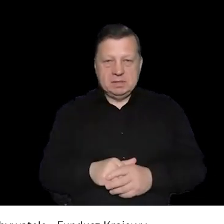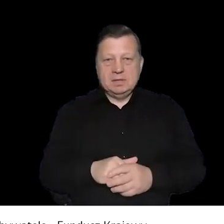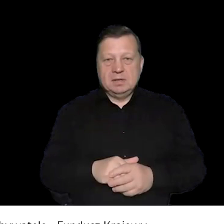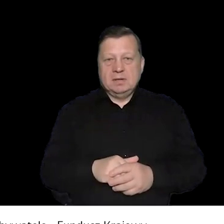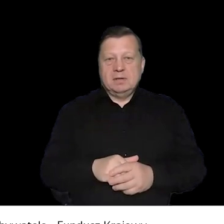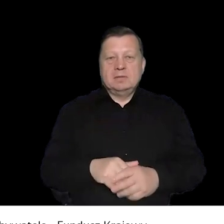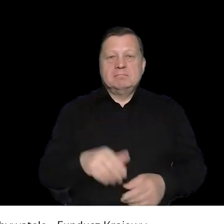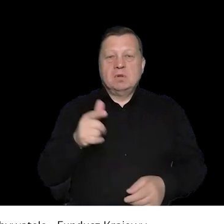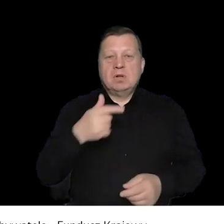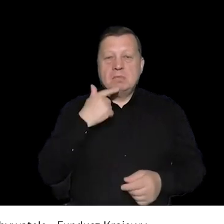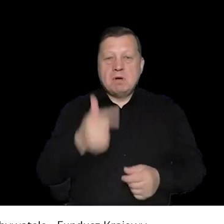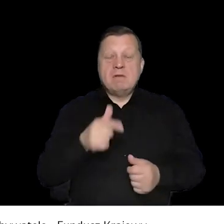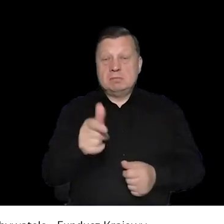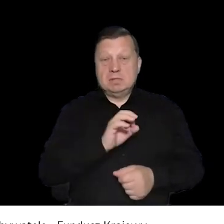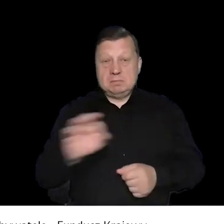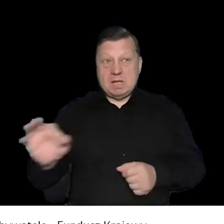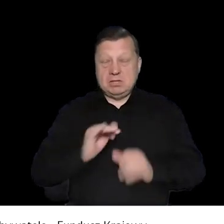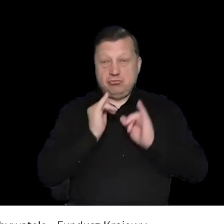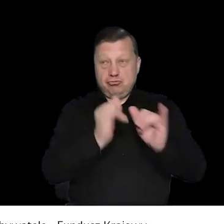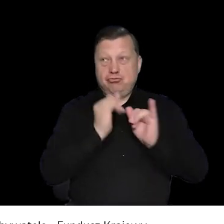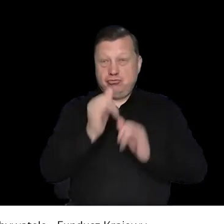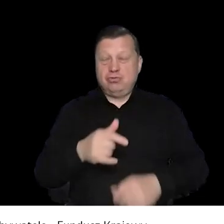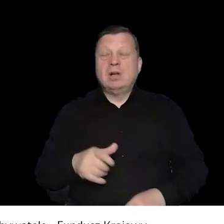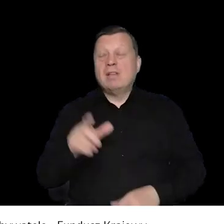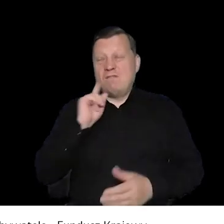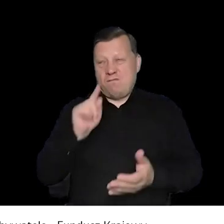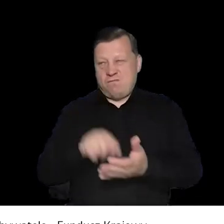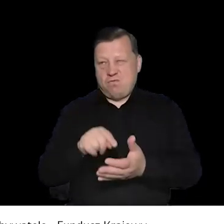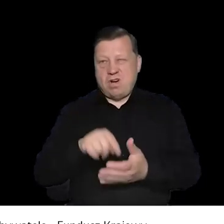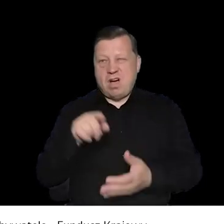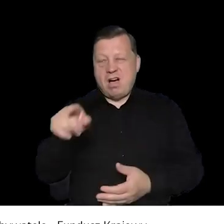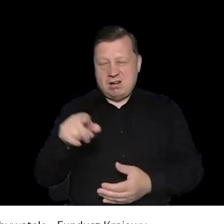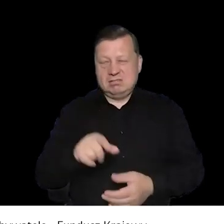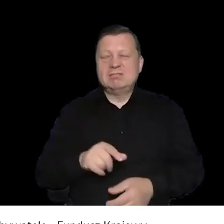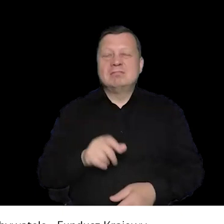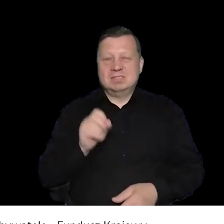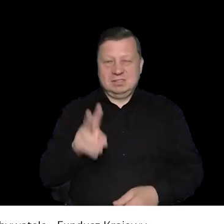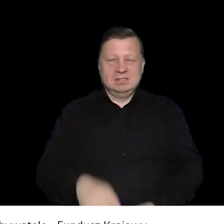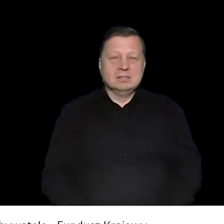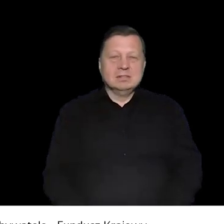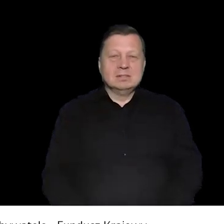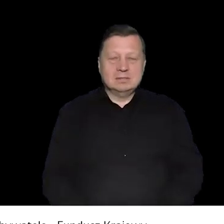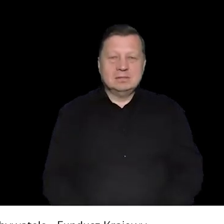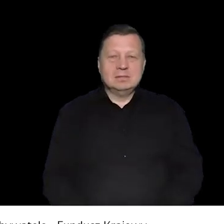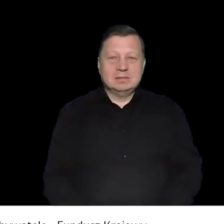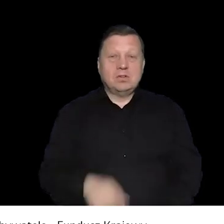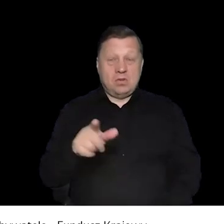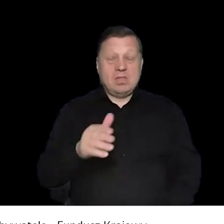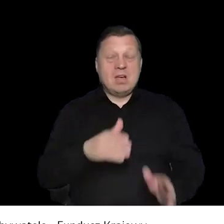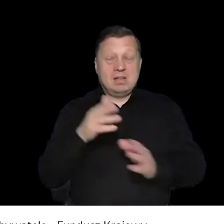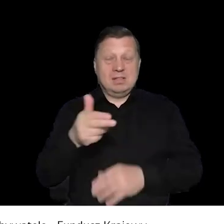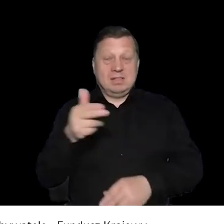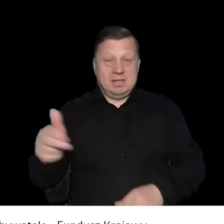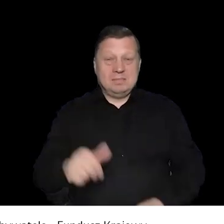najtrudniejsze pytania. Ja myślę, że moglibyśmy się zastanowić tutaj, czy nie jest to pewiennego rodzaju przejaw nierównego traktowania. No